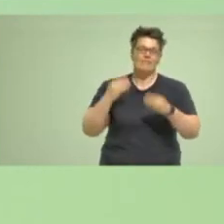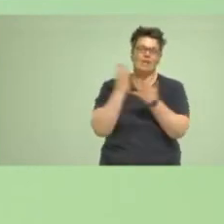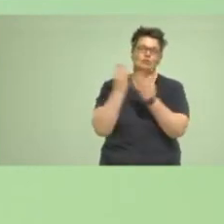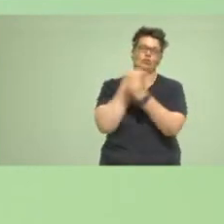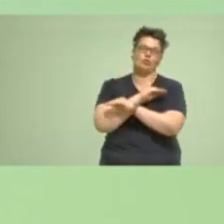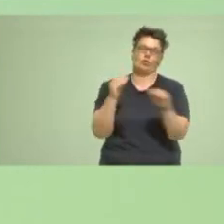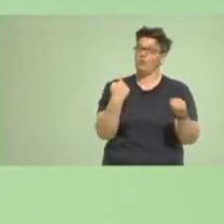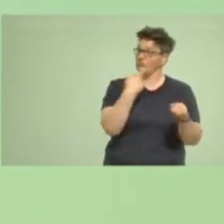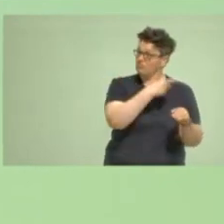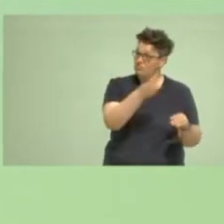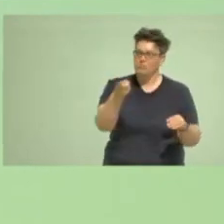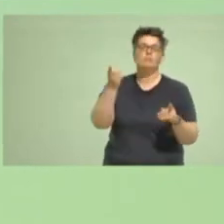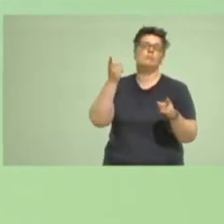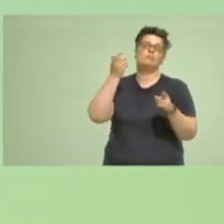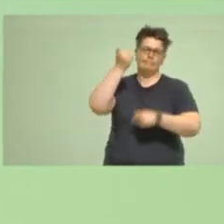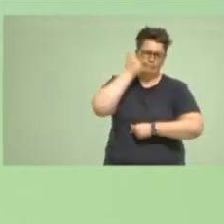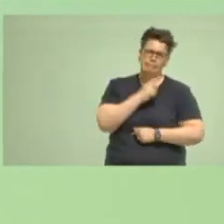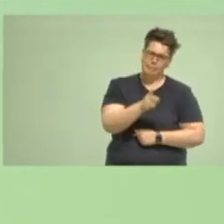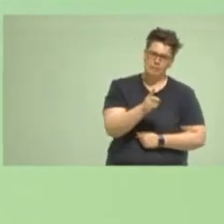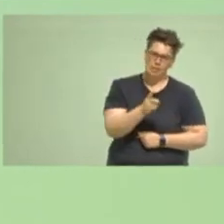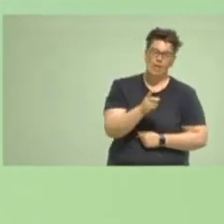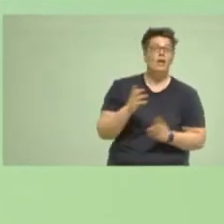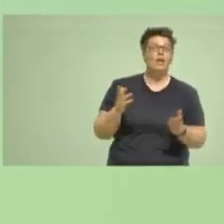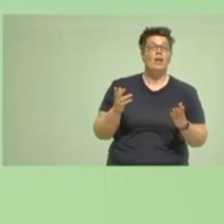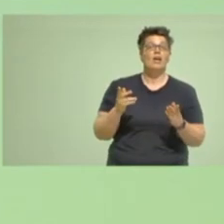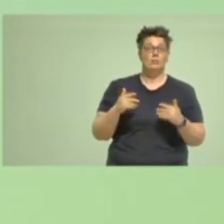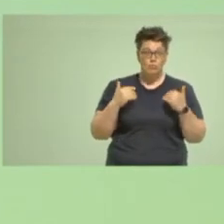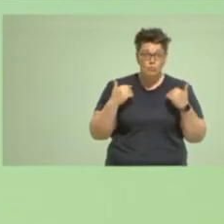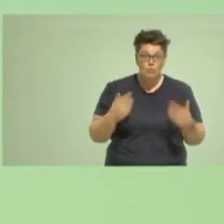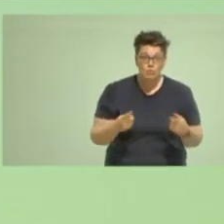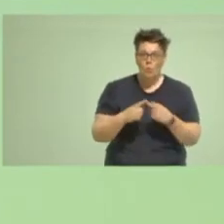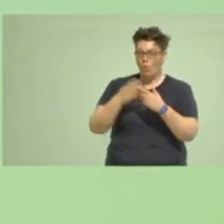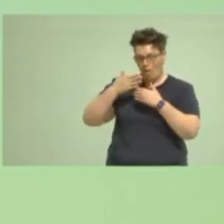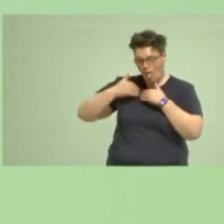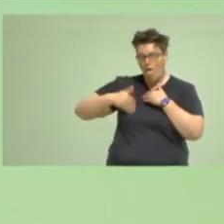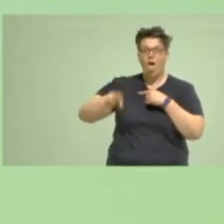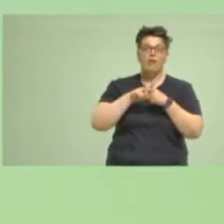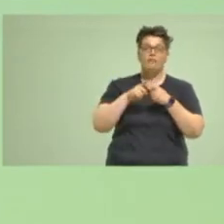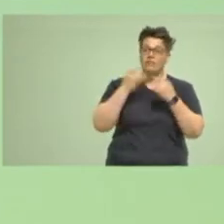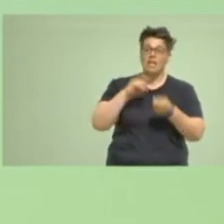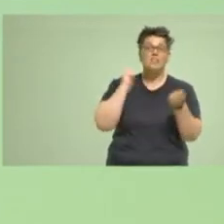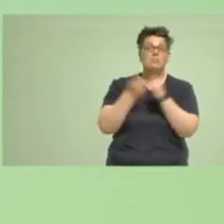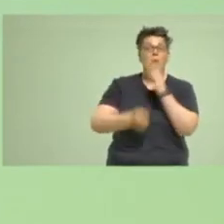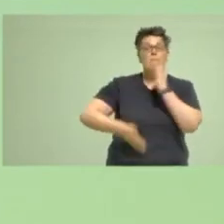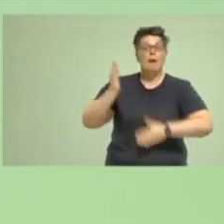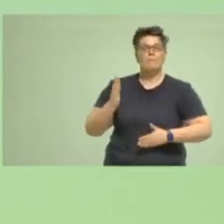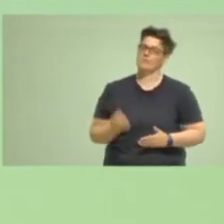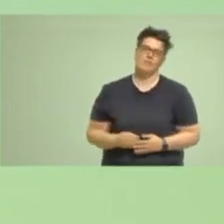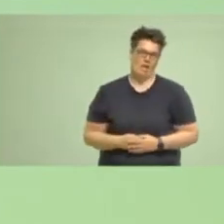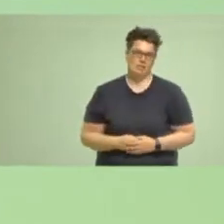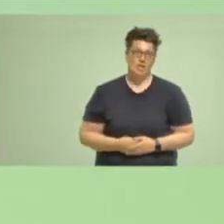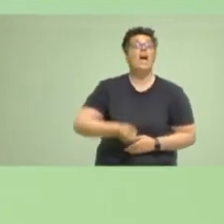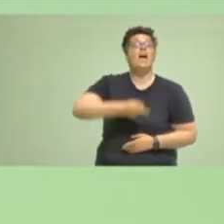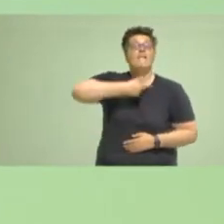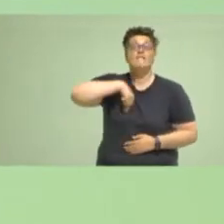worum ich euch bitte, ist, dass wir das nicht aufhören, auch wenn wir heute einem Koalitionsvertrag